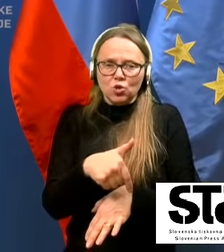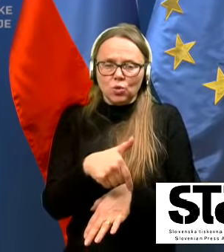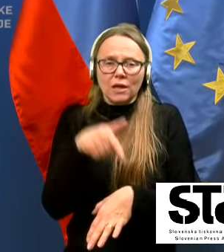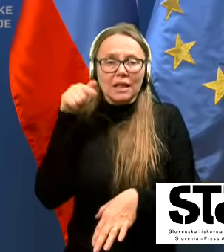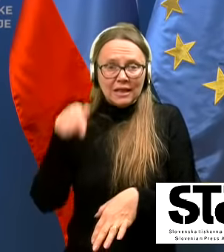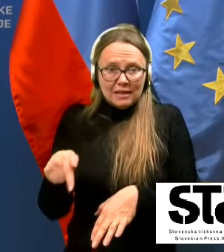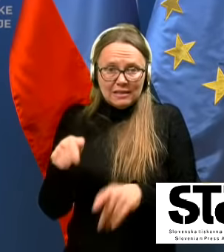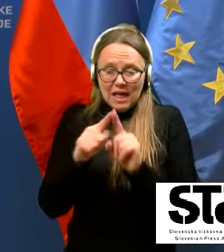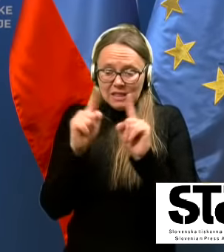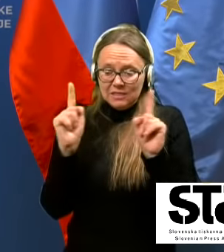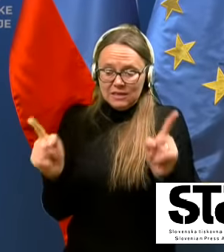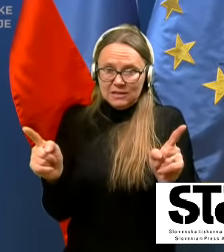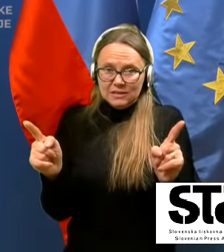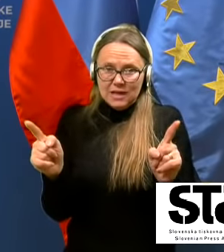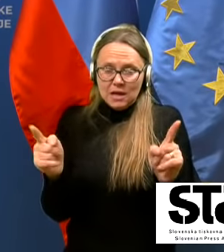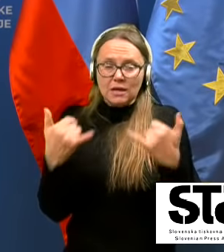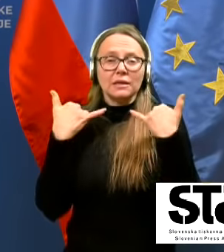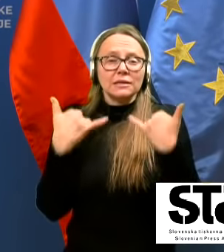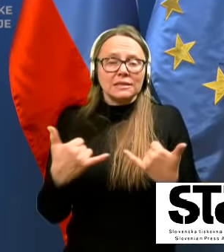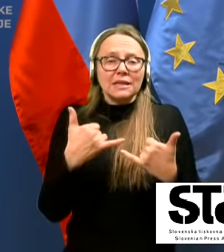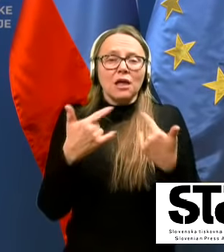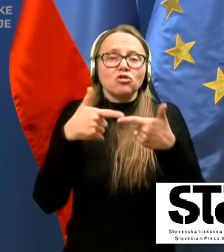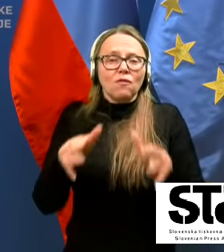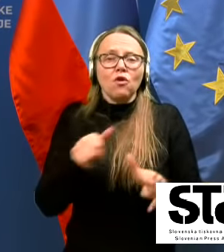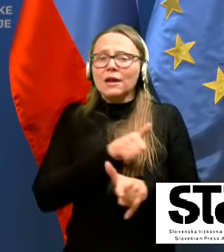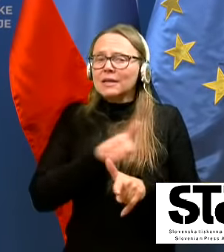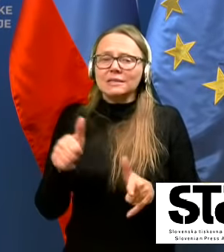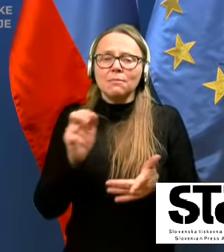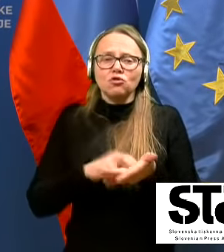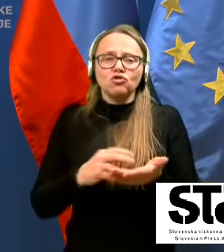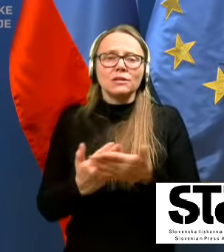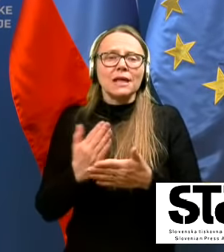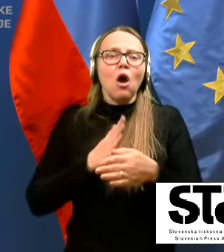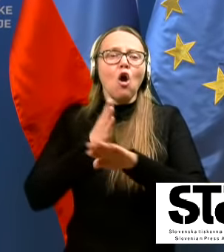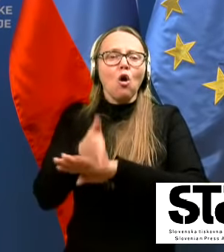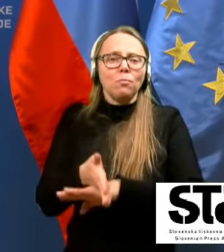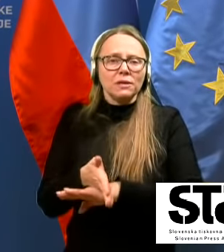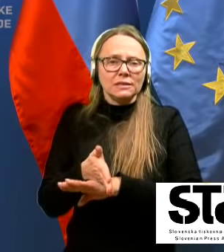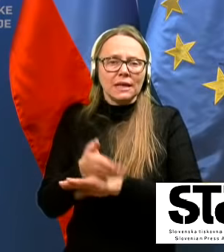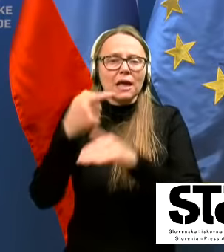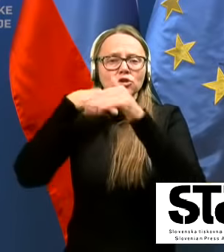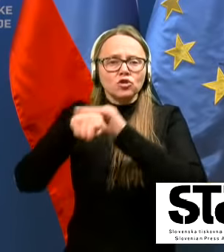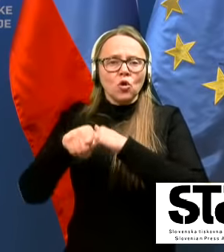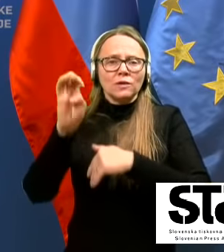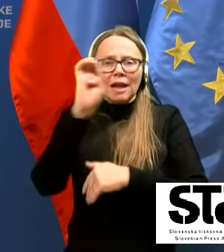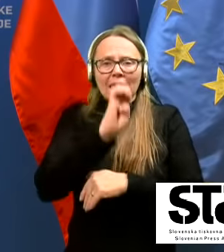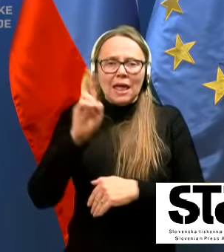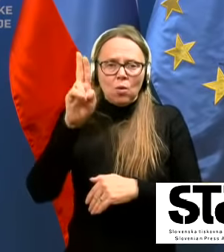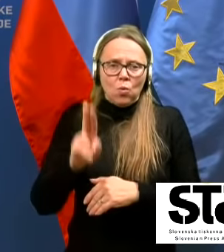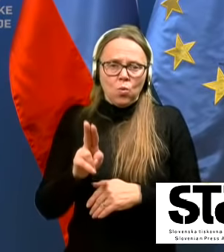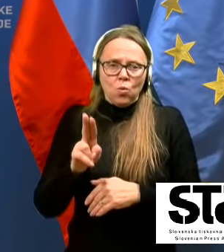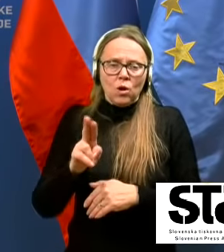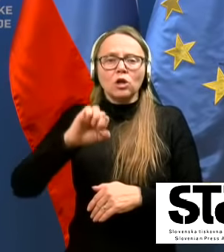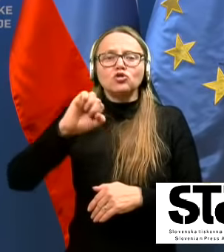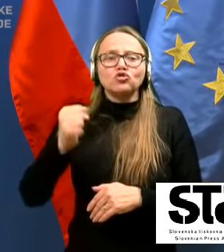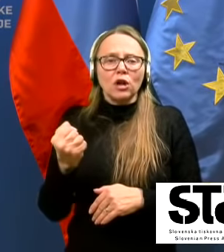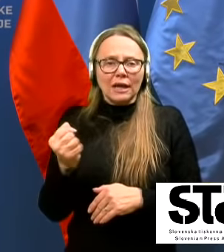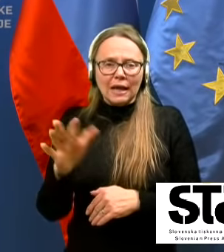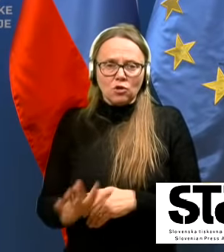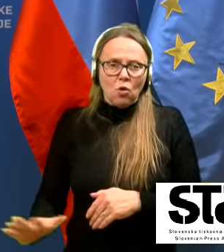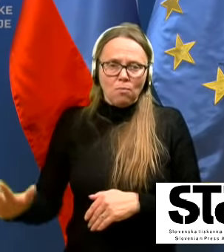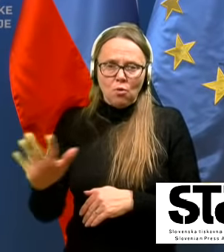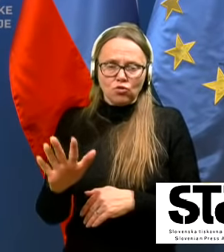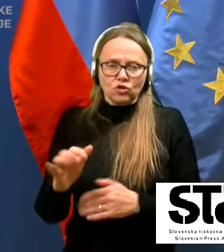ta dikcija je sedaj dovoljena zgoljše za obiske znotraj EU-ja oziroma šengelskega območja.